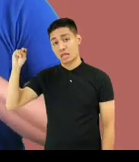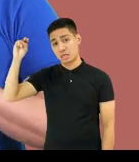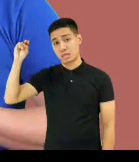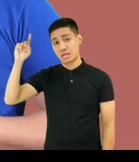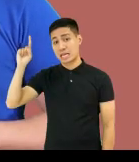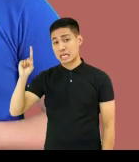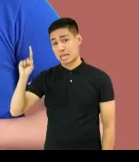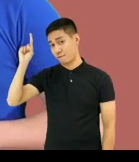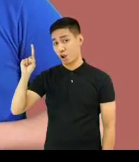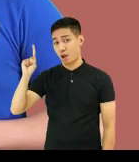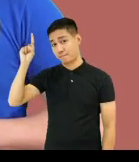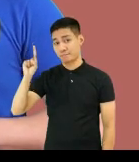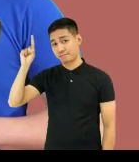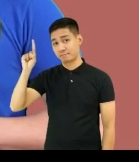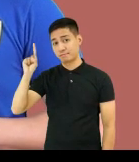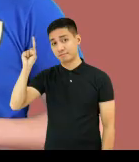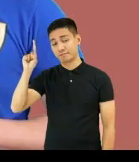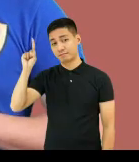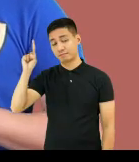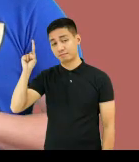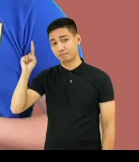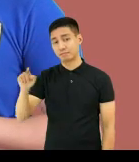ito ay nakaturo sa itaas.